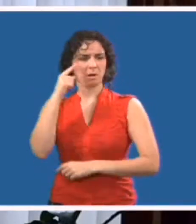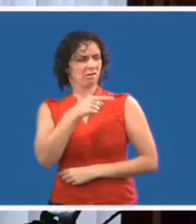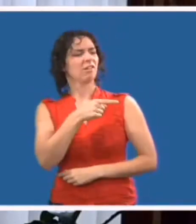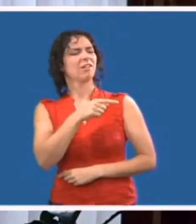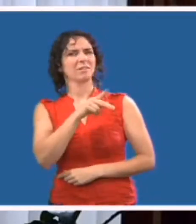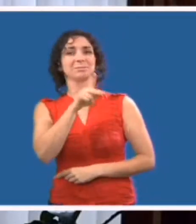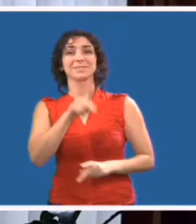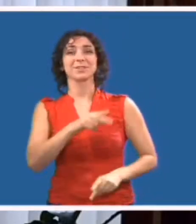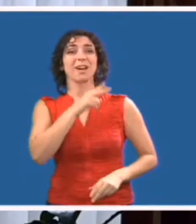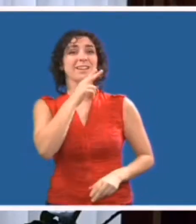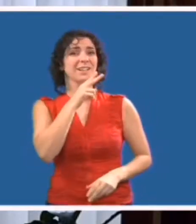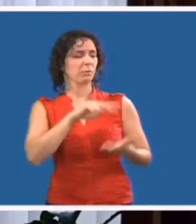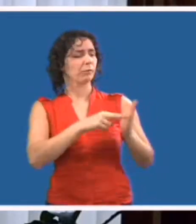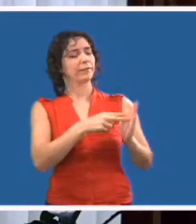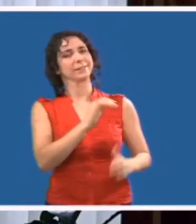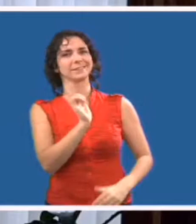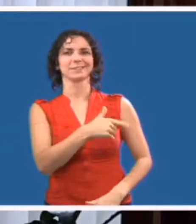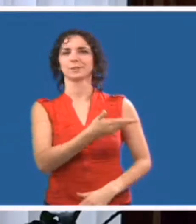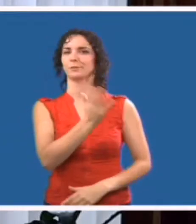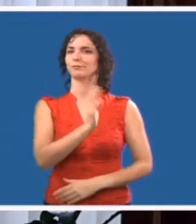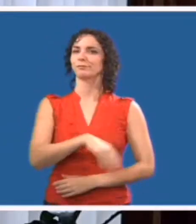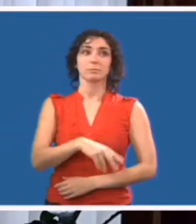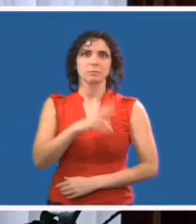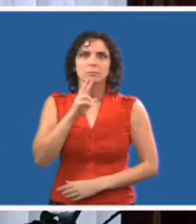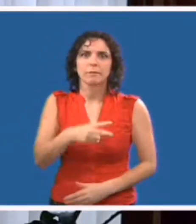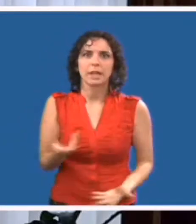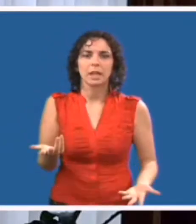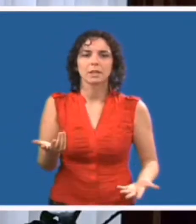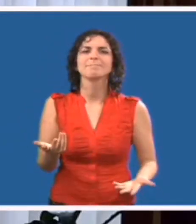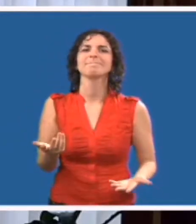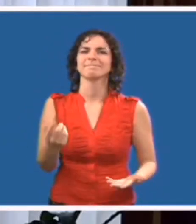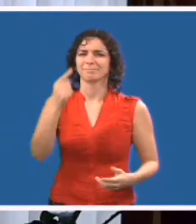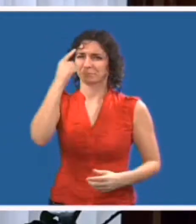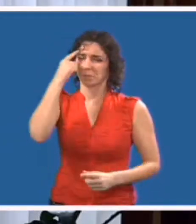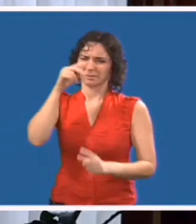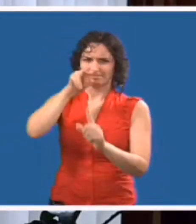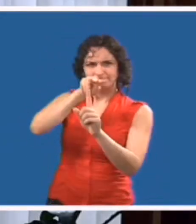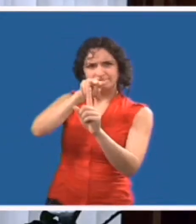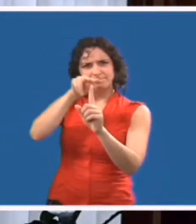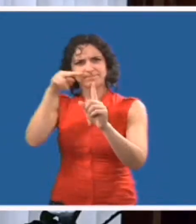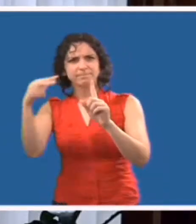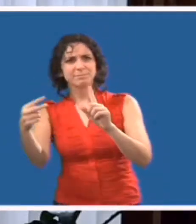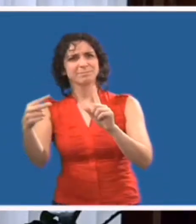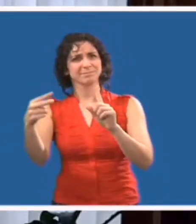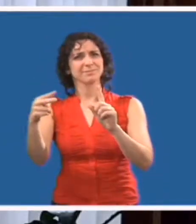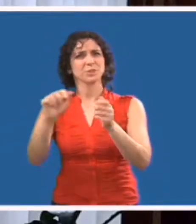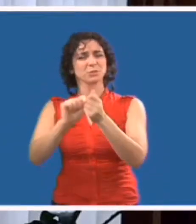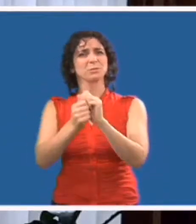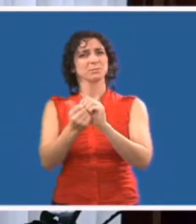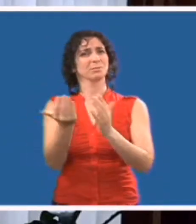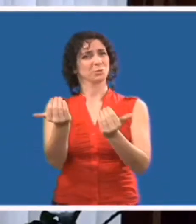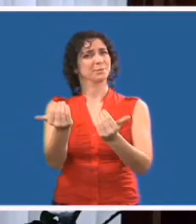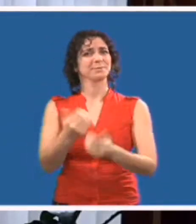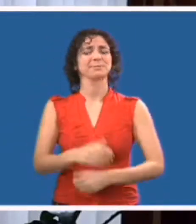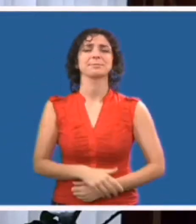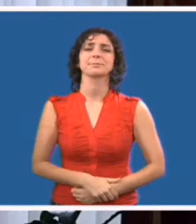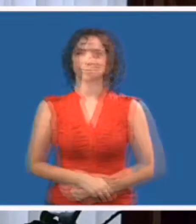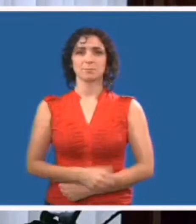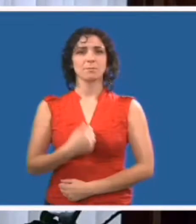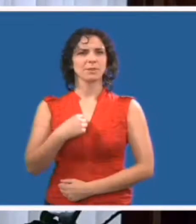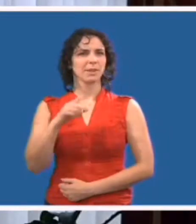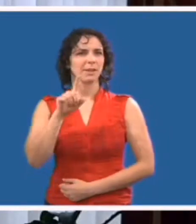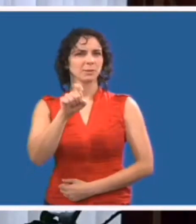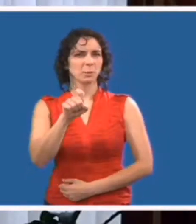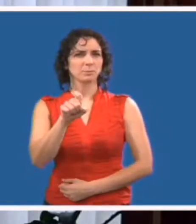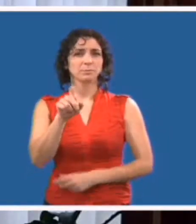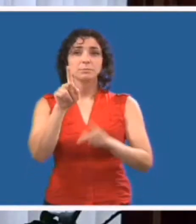attitudes souvent fondées sur des mythes et des fausses perceptions. Lorsque vous rencontrez pour la première